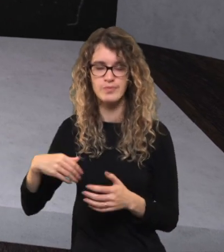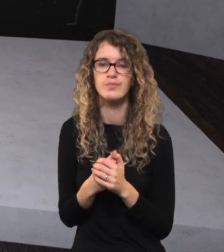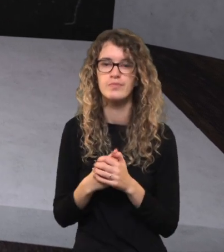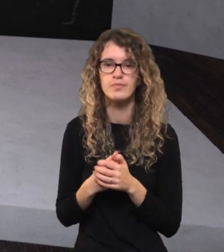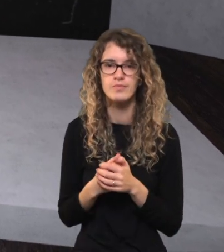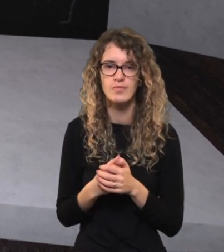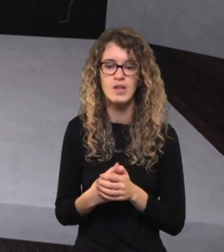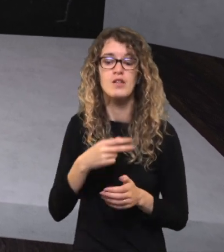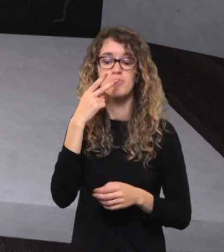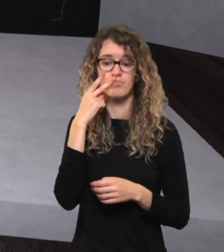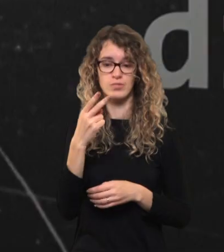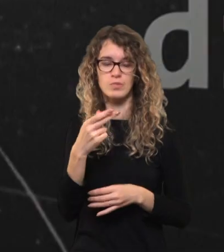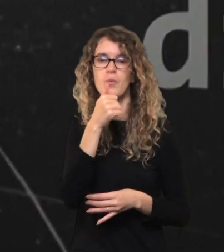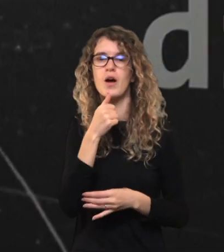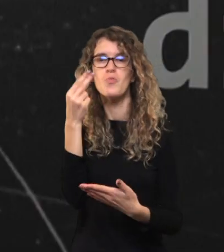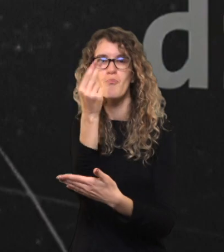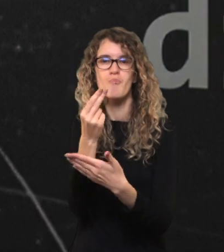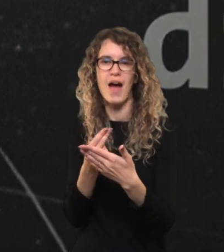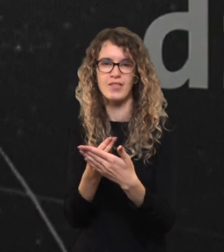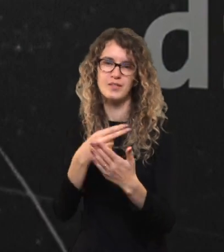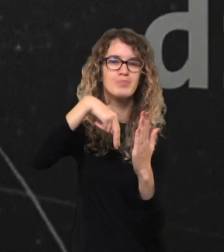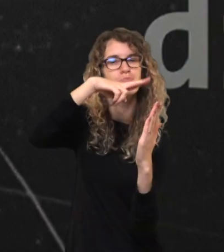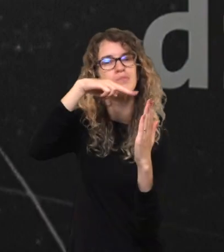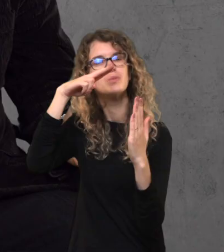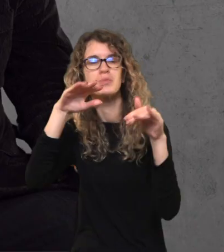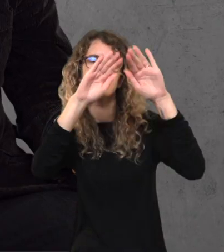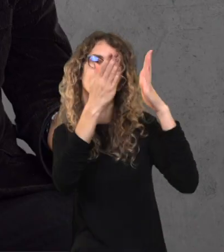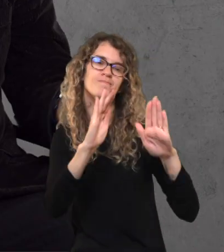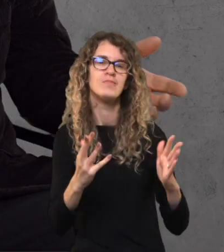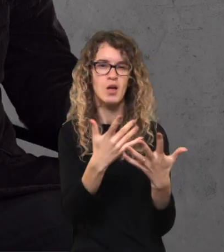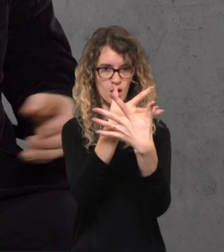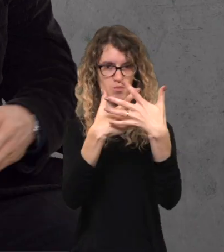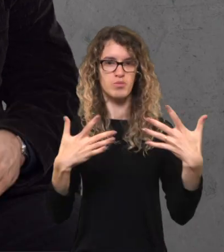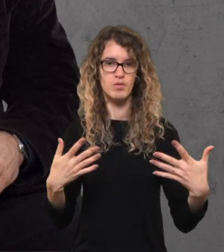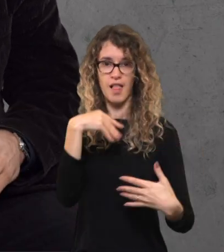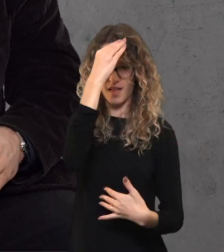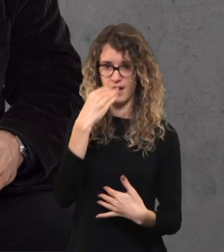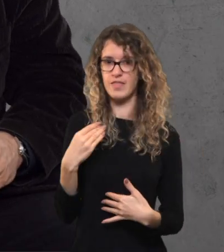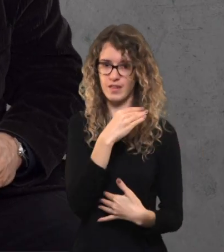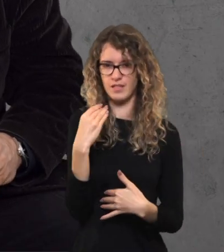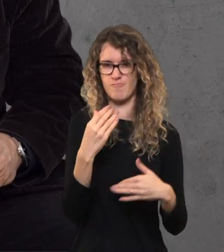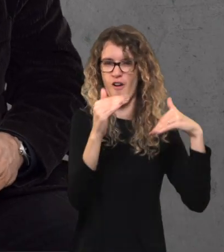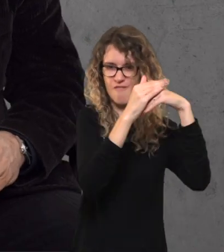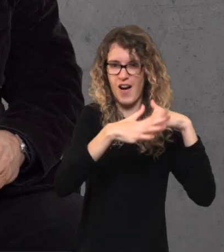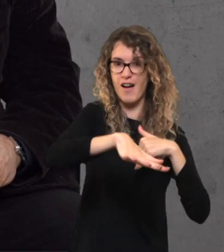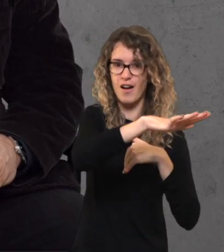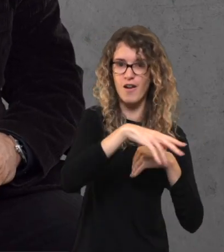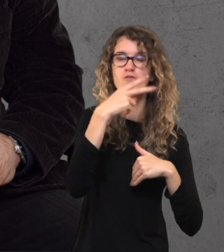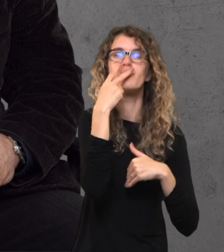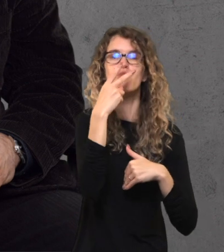reiškia, išstačiatikybę. Pažiūrėkime į meno kūrinius, katalikiškos arba vakarietiškos, lotiniškos, jeigu